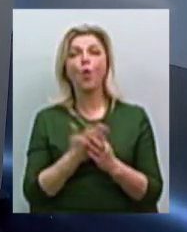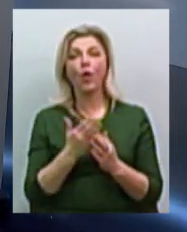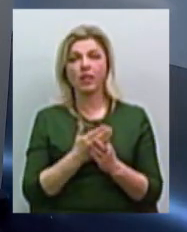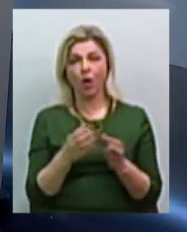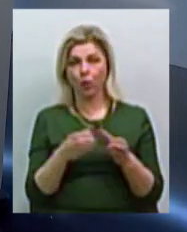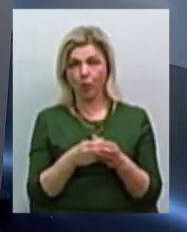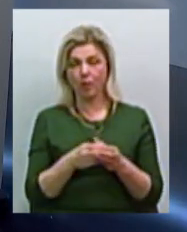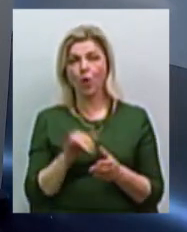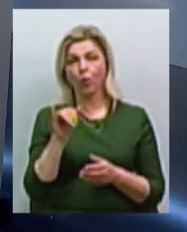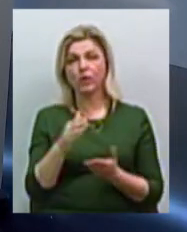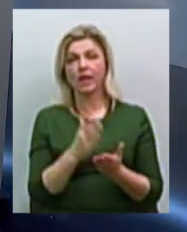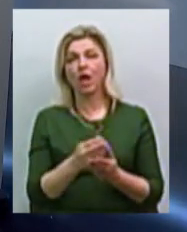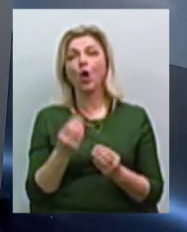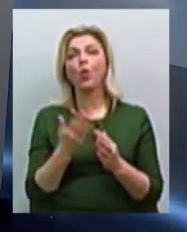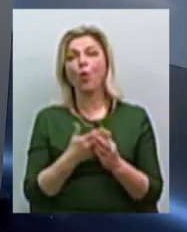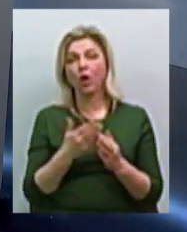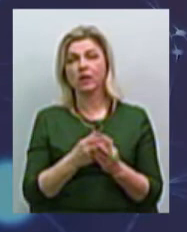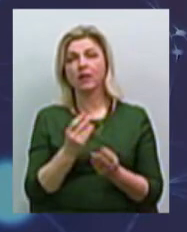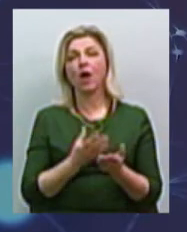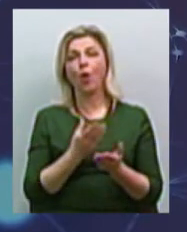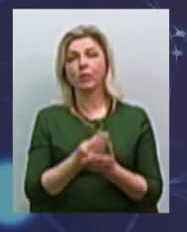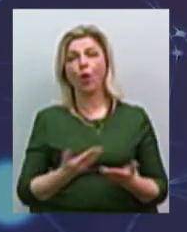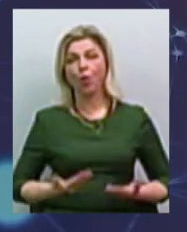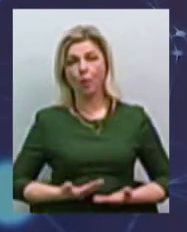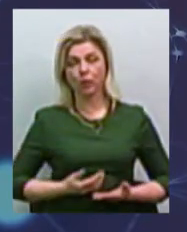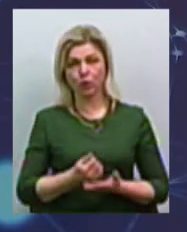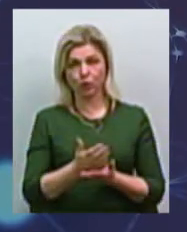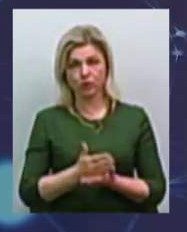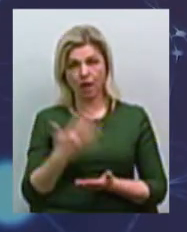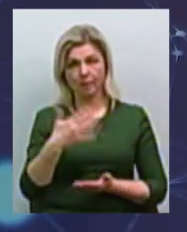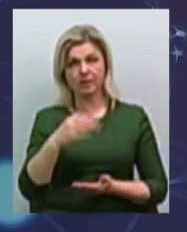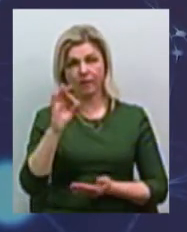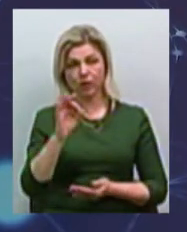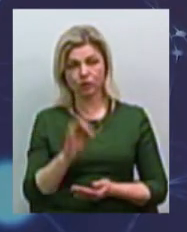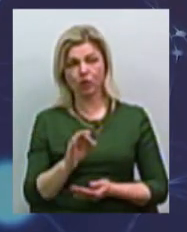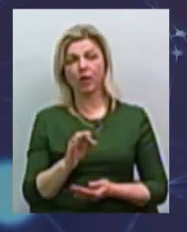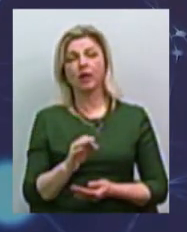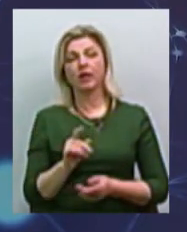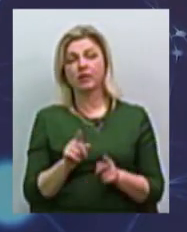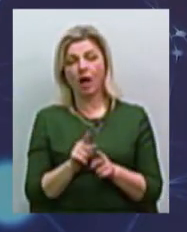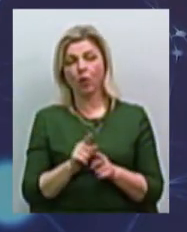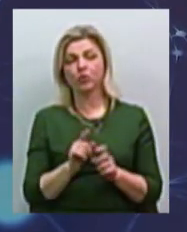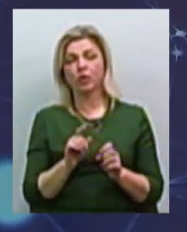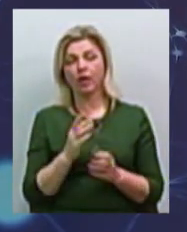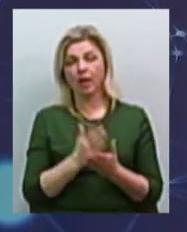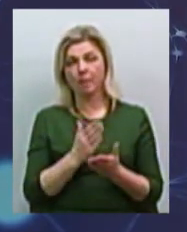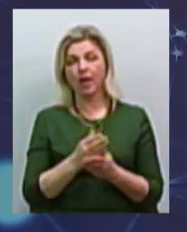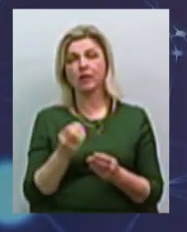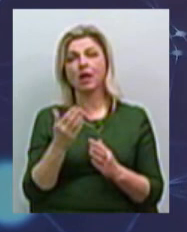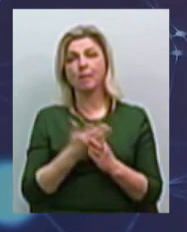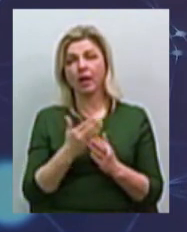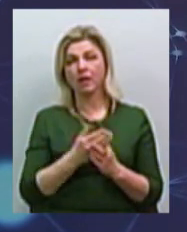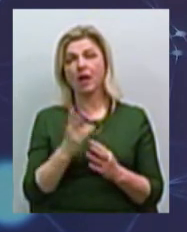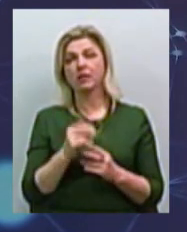Вони мають пільги на оплату комунальних послуг. 50 відсотків від загальної суми також. Хочу сказати, що вони мають пільги на отримання